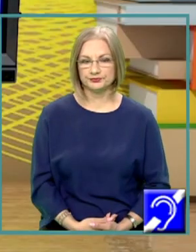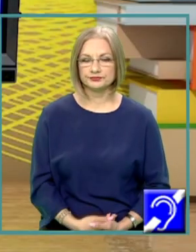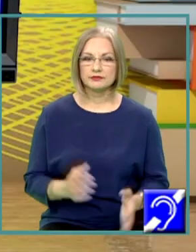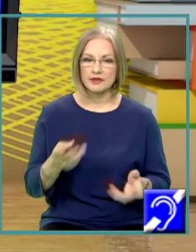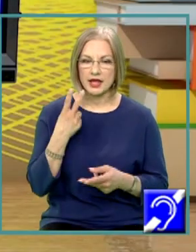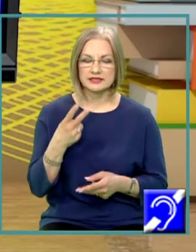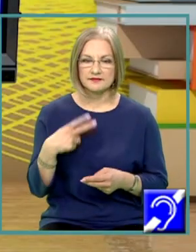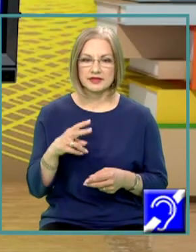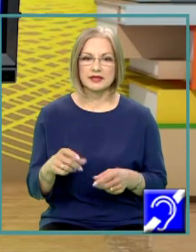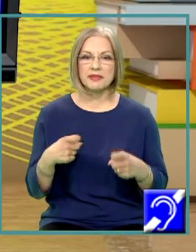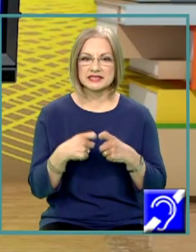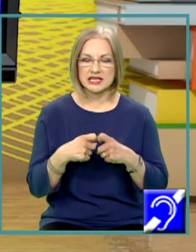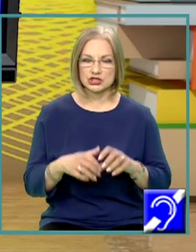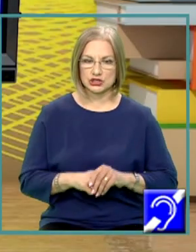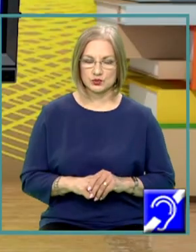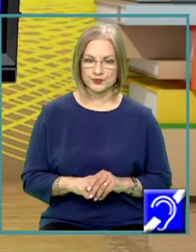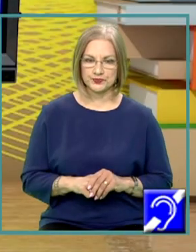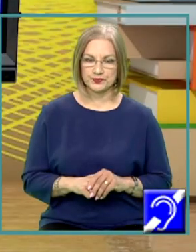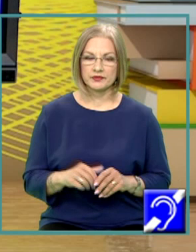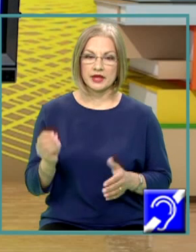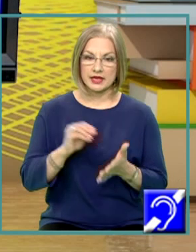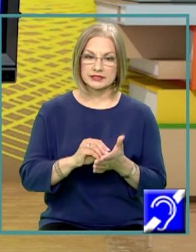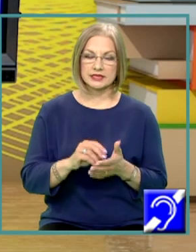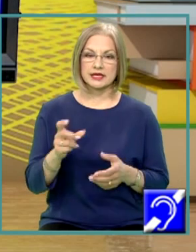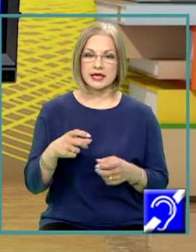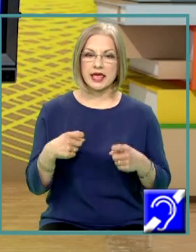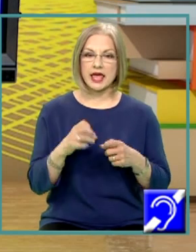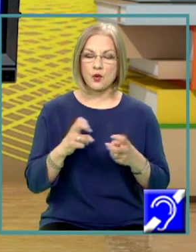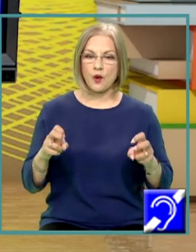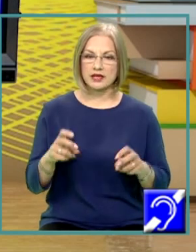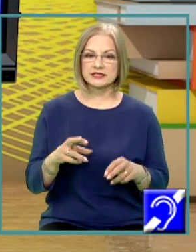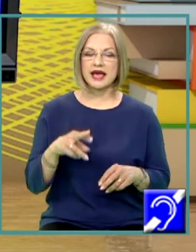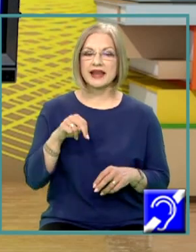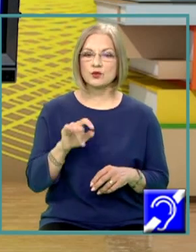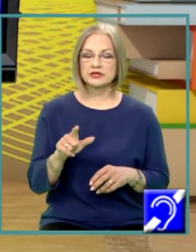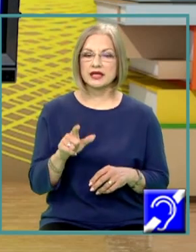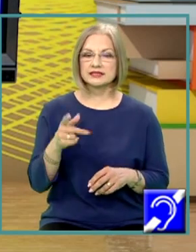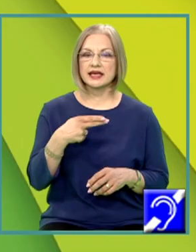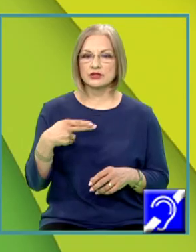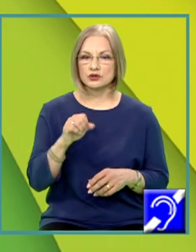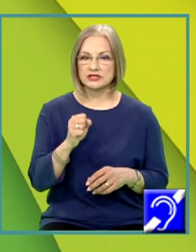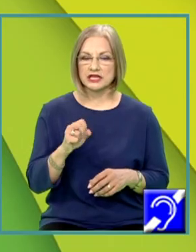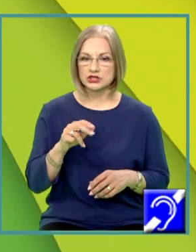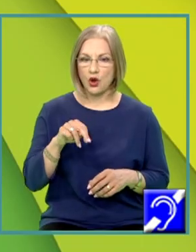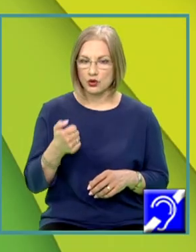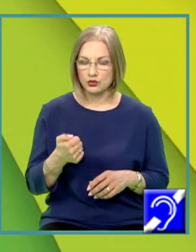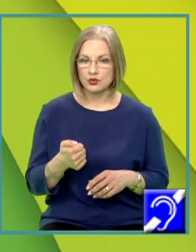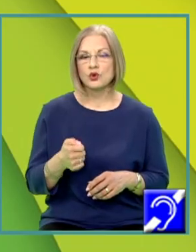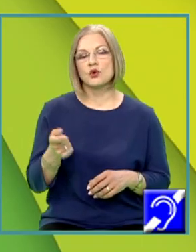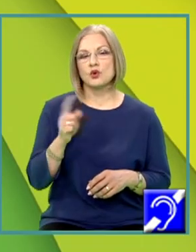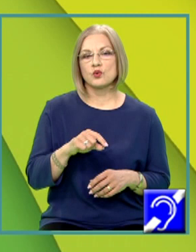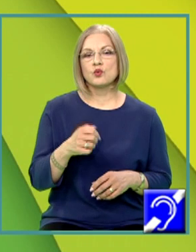următorul exercițiu. Scrieți ecuația reacției de neutralizare a hidroxidului de sodiu cu acidul